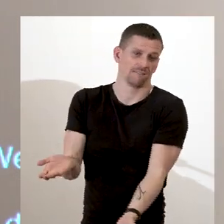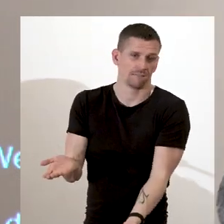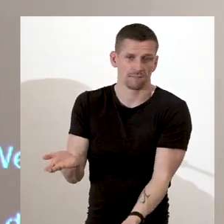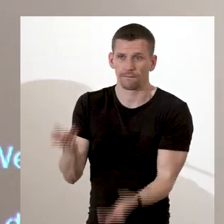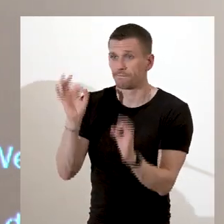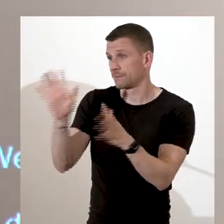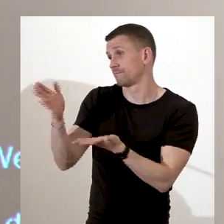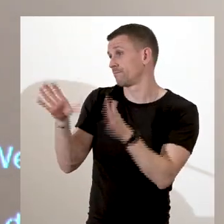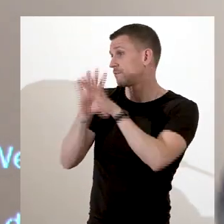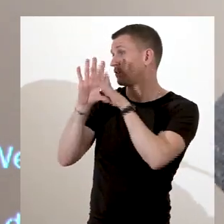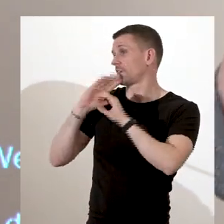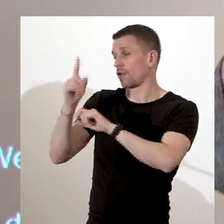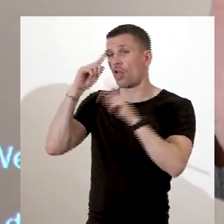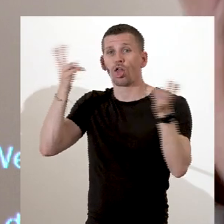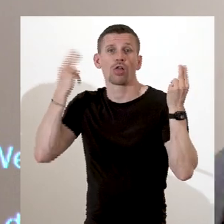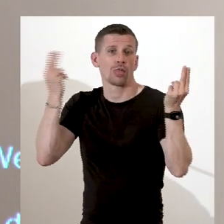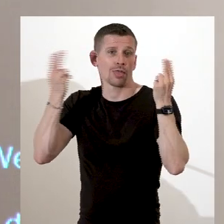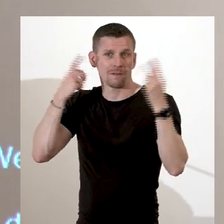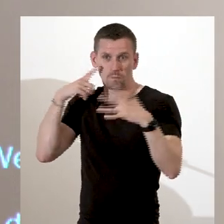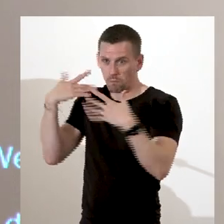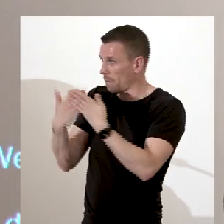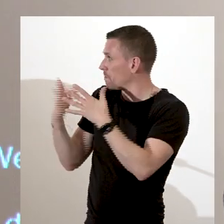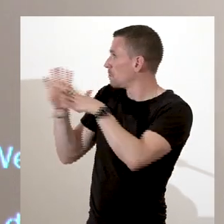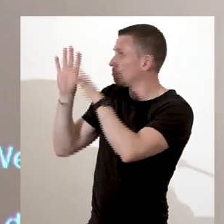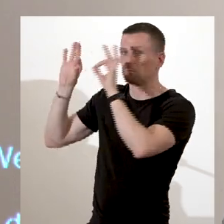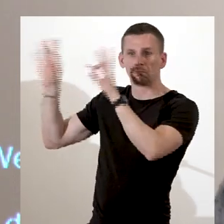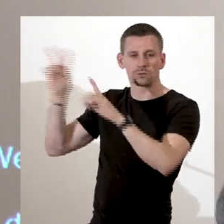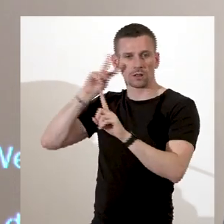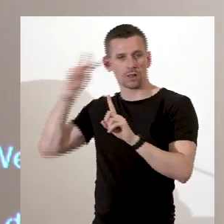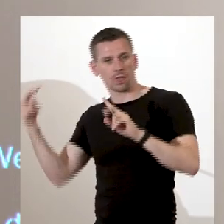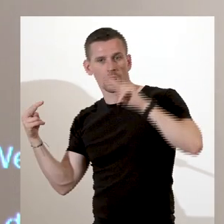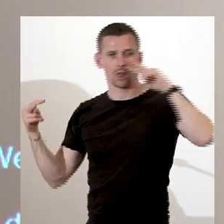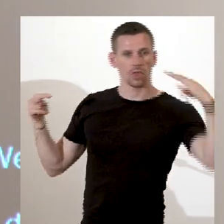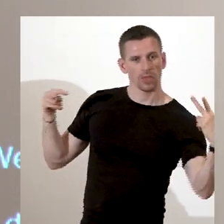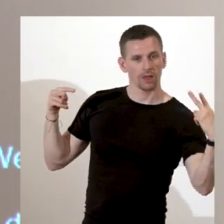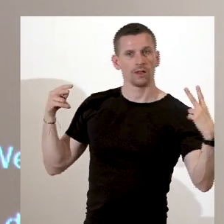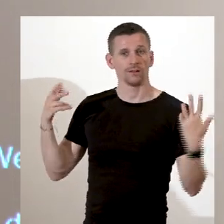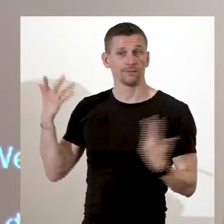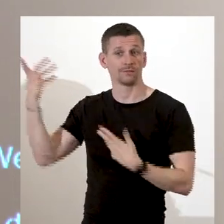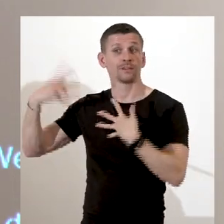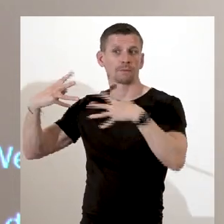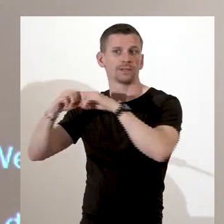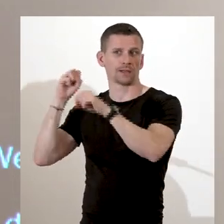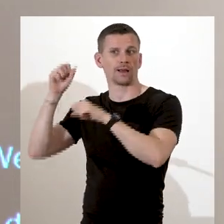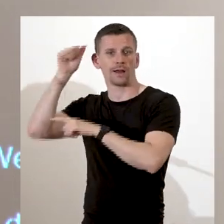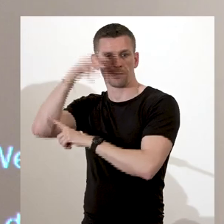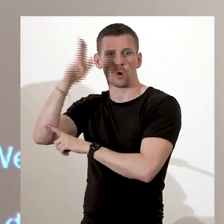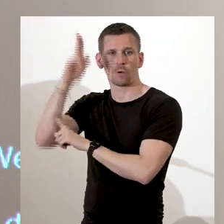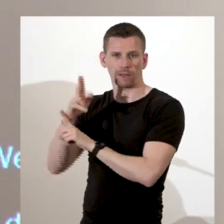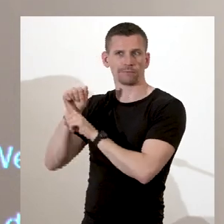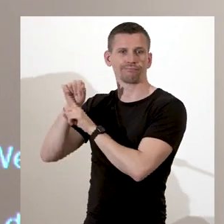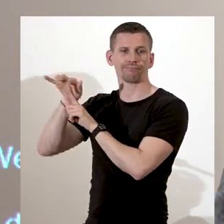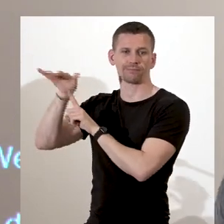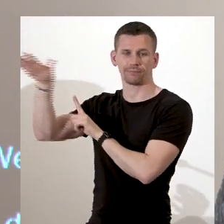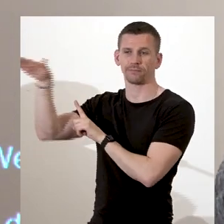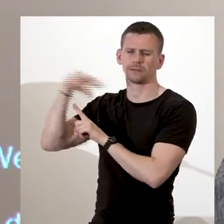Et jusqu'au milieu du XIXe siècle, je pense même aux États-Unis, où j'ai beaucoup travaillé sur les États-Unis, on va commencer à dire comment se fait-il que ces hommes noirs ne soient